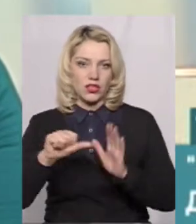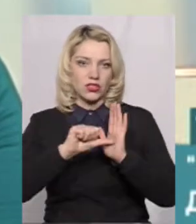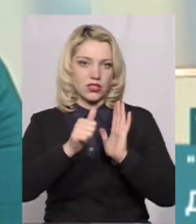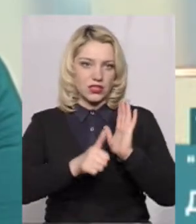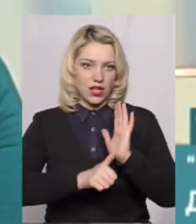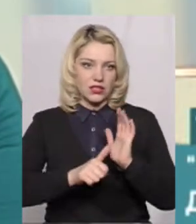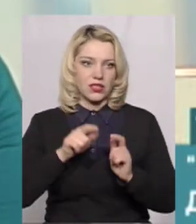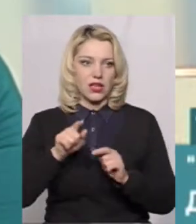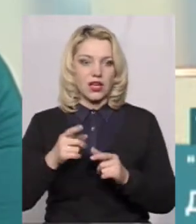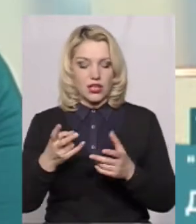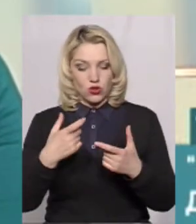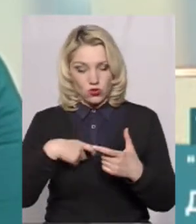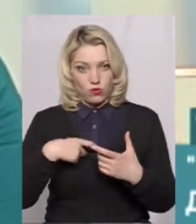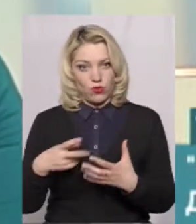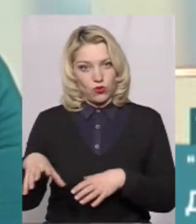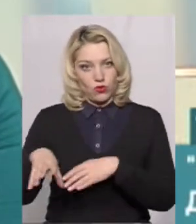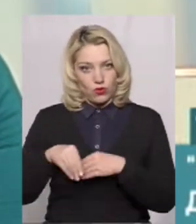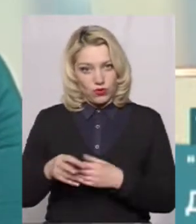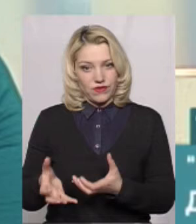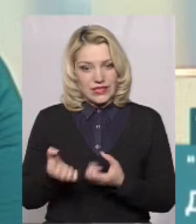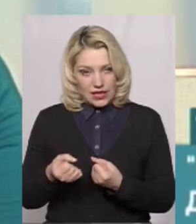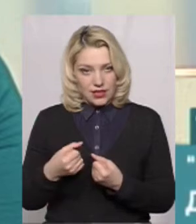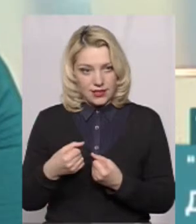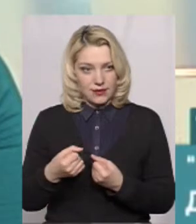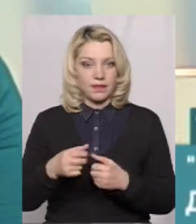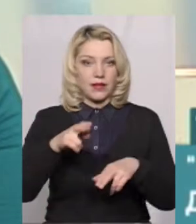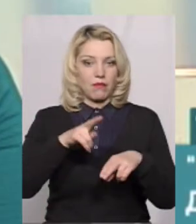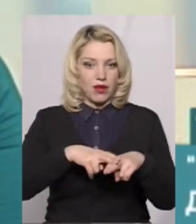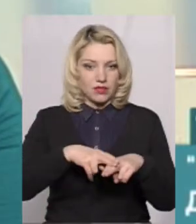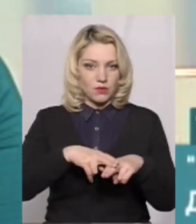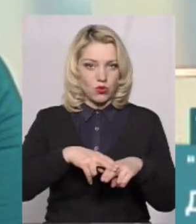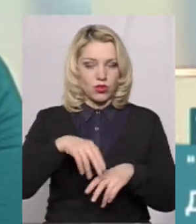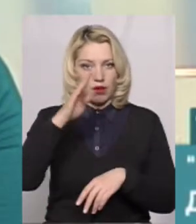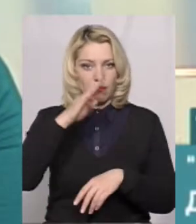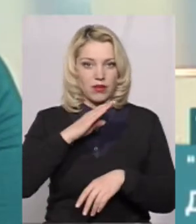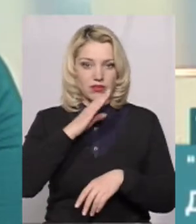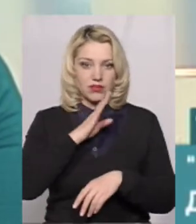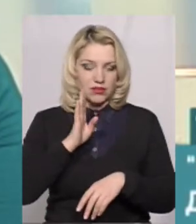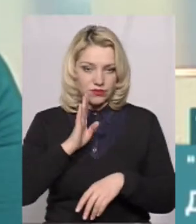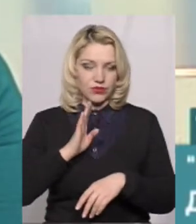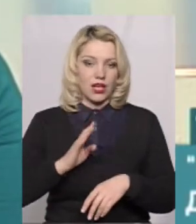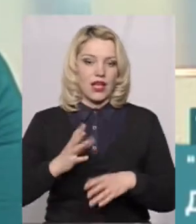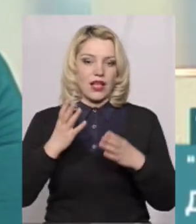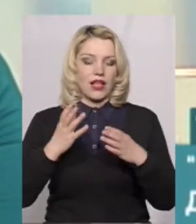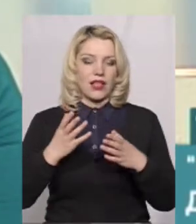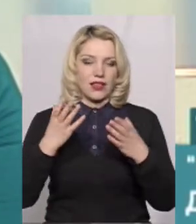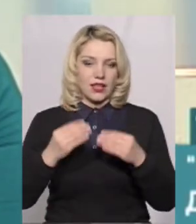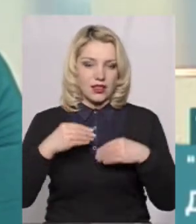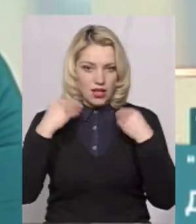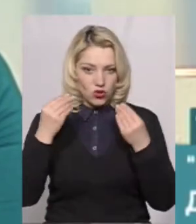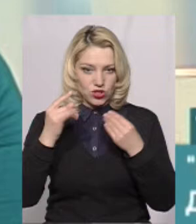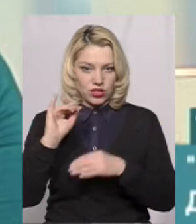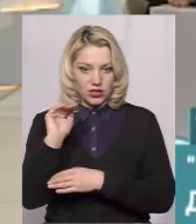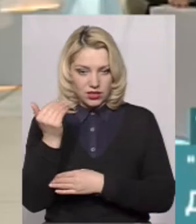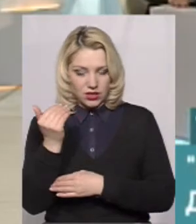потрібно в Центр надання адміністративних послуг, потрібно мати паспорт одного з батьків, свідоцтво про народження, документи про пільги. Всі